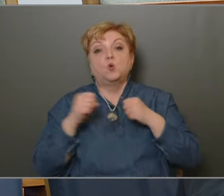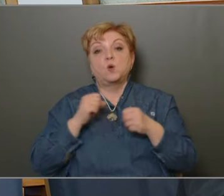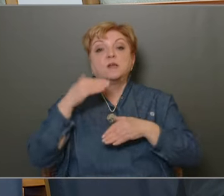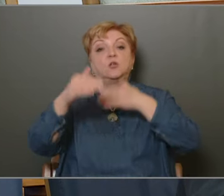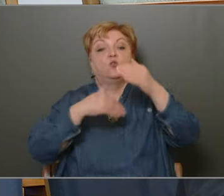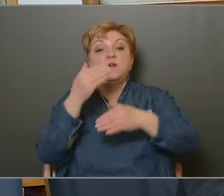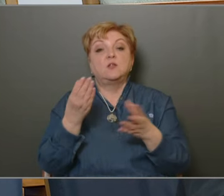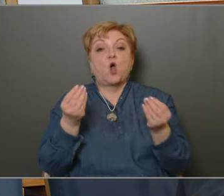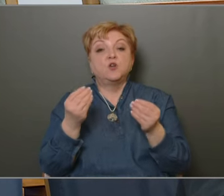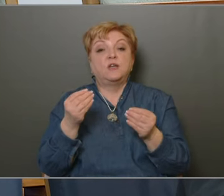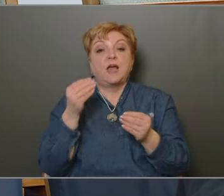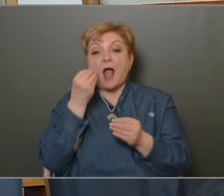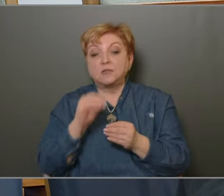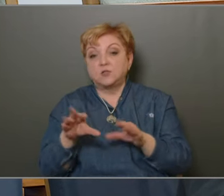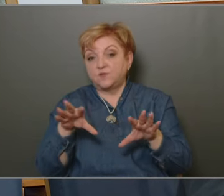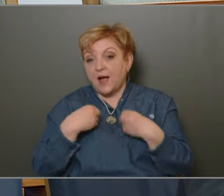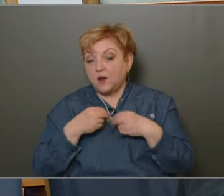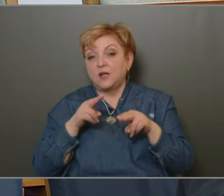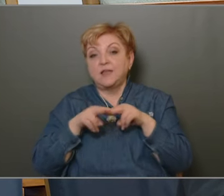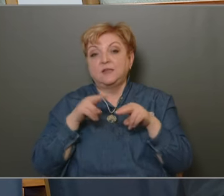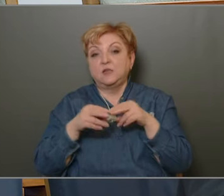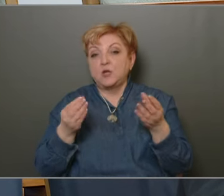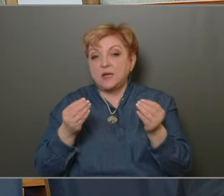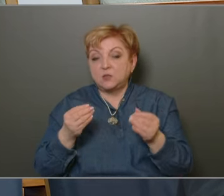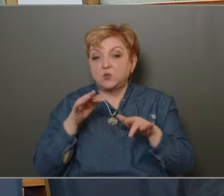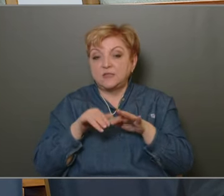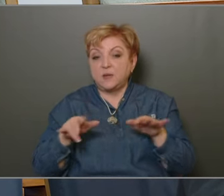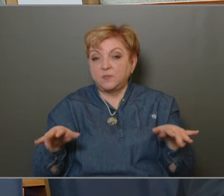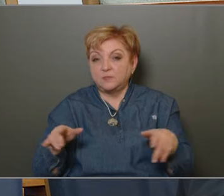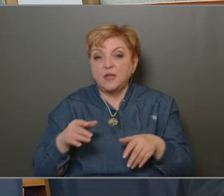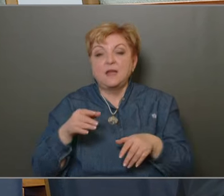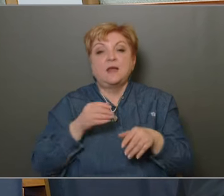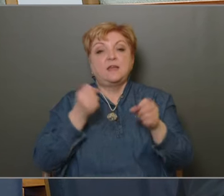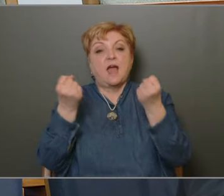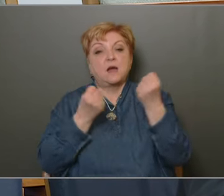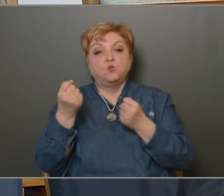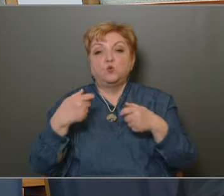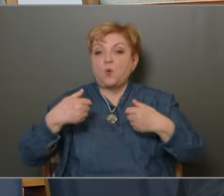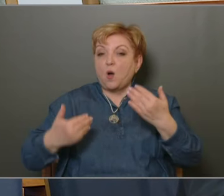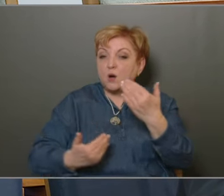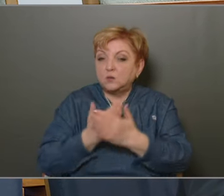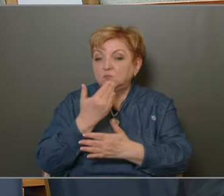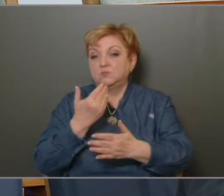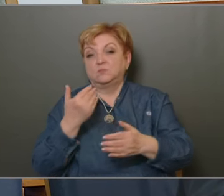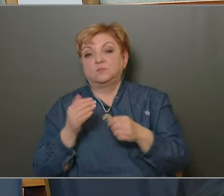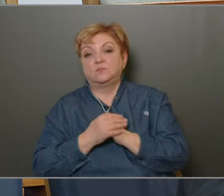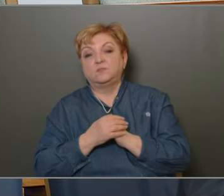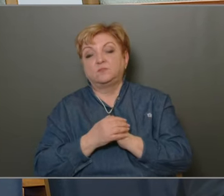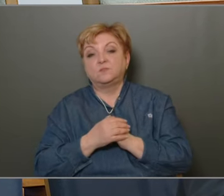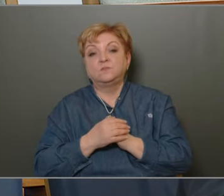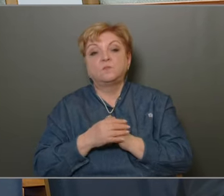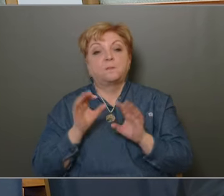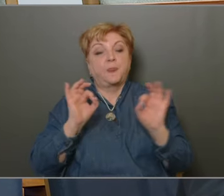önkormányzat további anyagi áldozatokat vállalt a technikai eszközök, számítógépes rendszerek, a járműpark korszerűsítése, illetve cseréje érdekében.